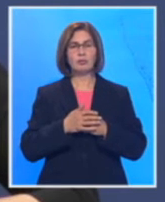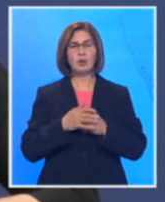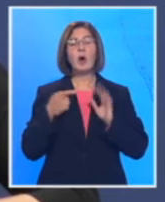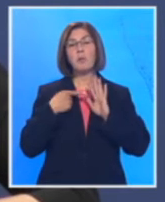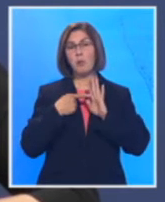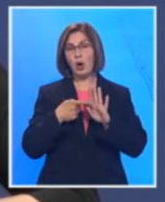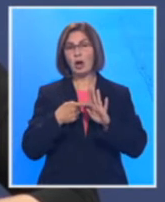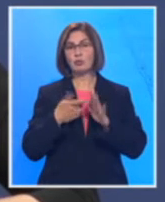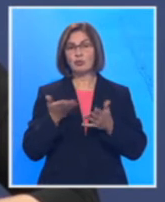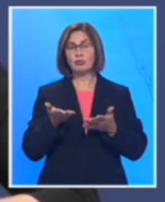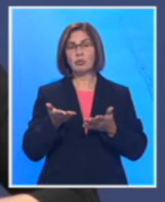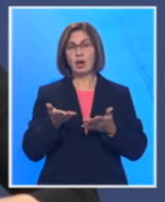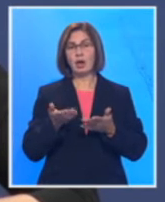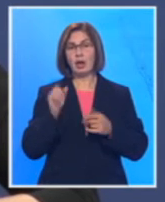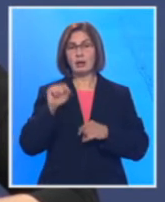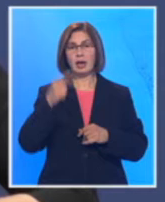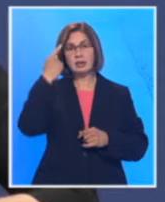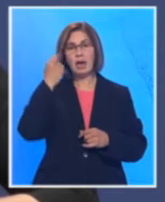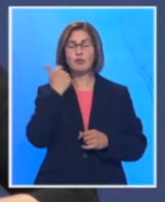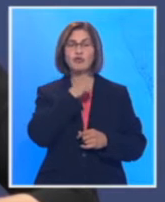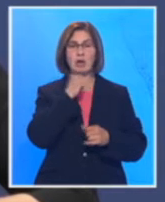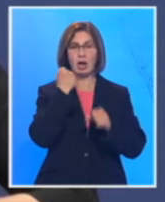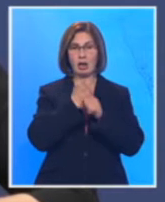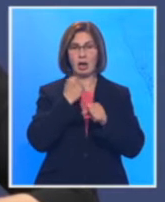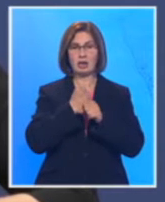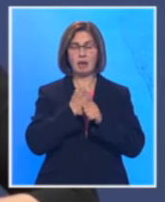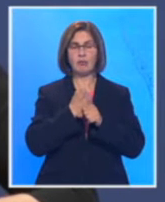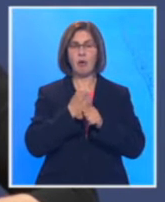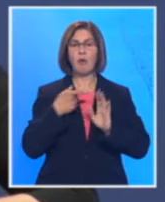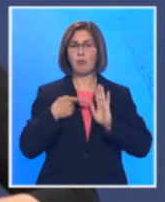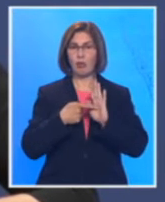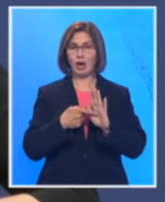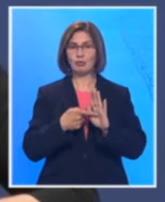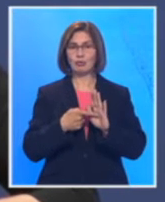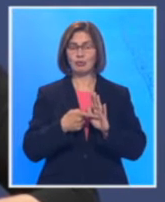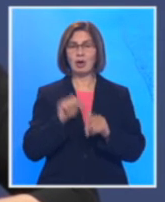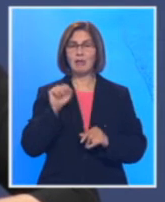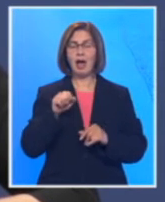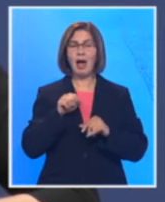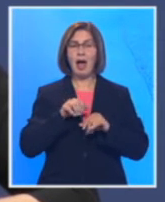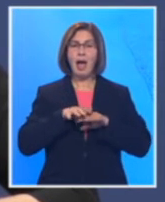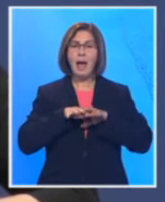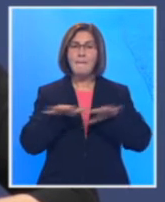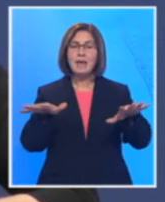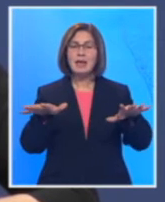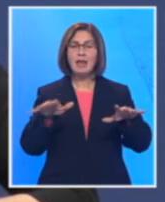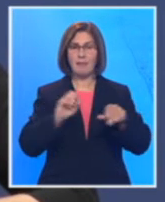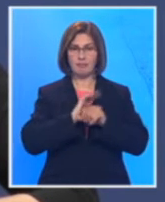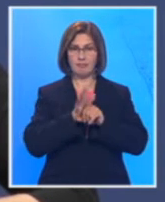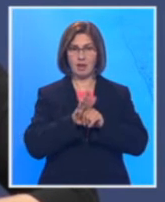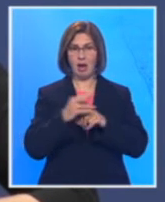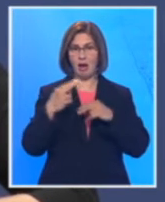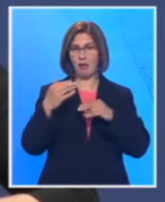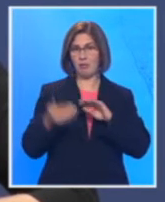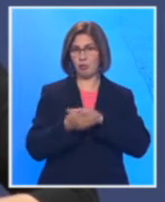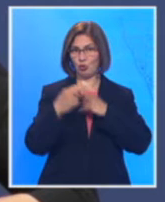Pokazuje nam da znamo što radimo, pokazuje nam da je epidemija pod kontrolom, i da bez